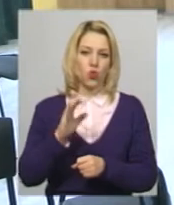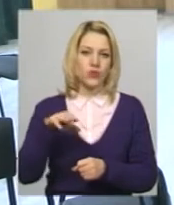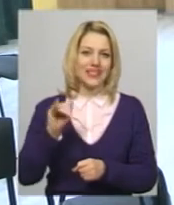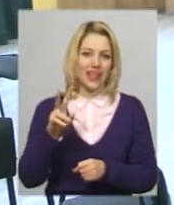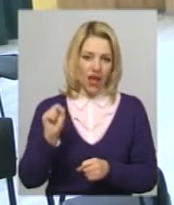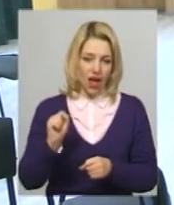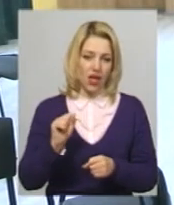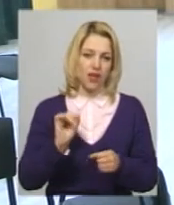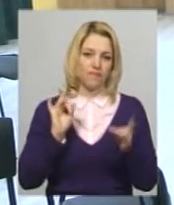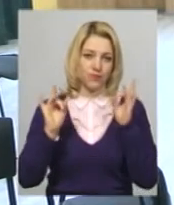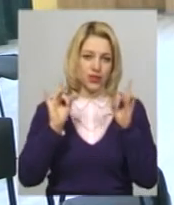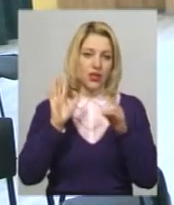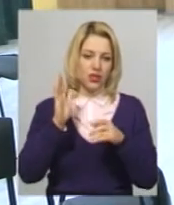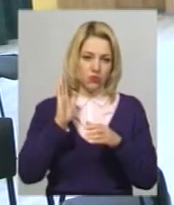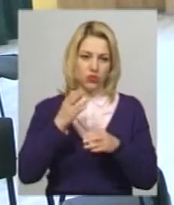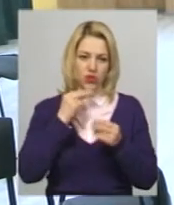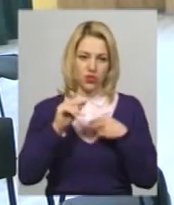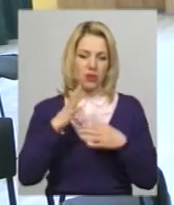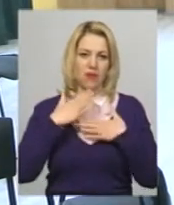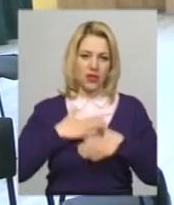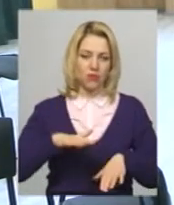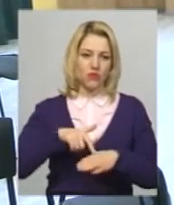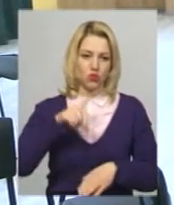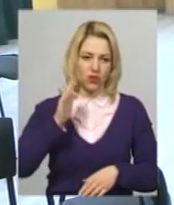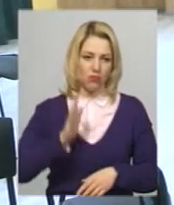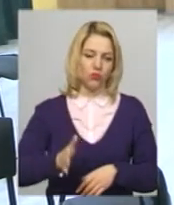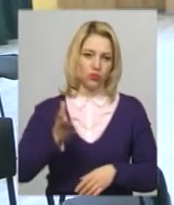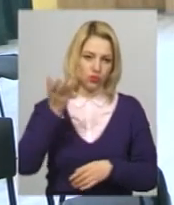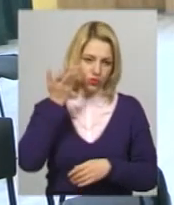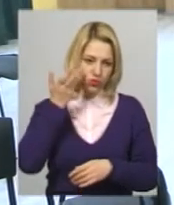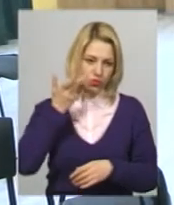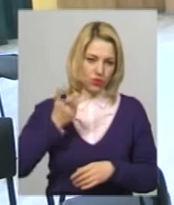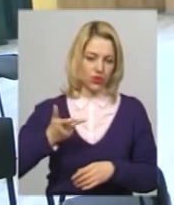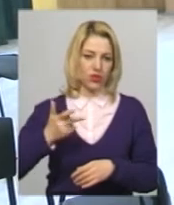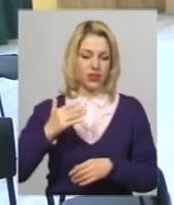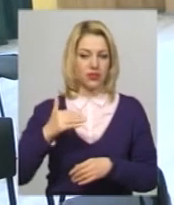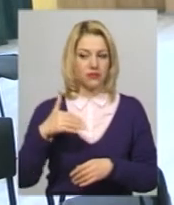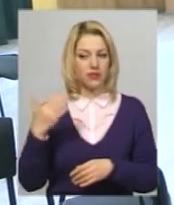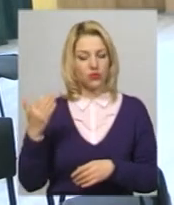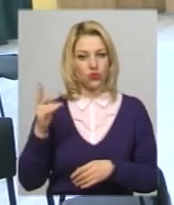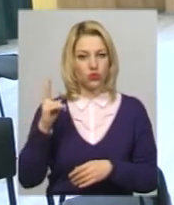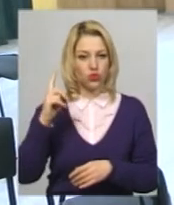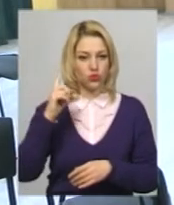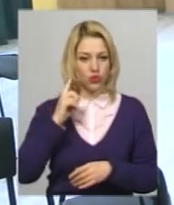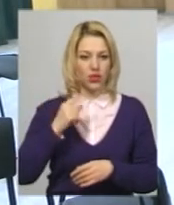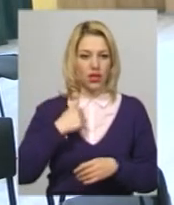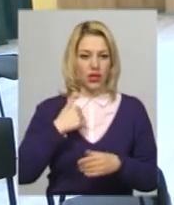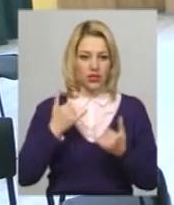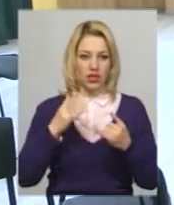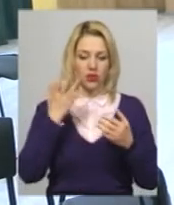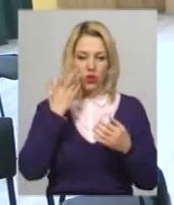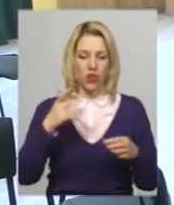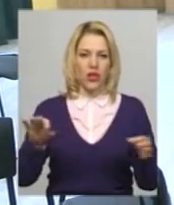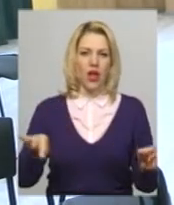стане ще краще. Так що приємні відчуття, особливо, коли тут зі сторони слухати. От я зараз, коли оркестр